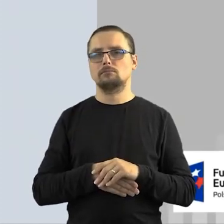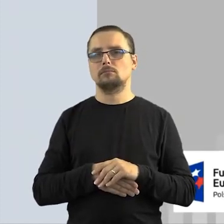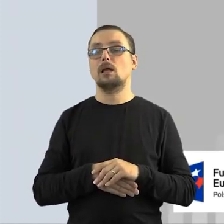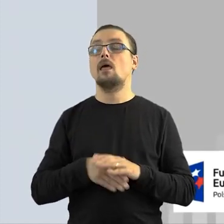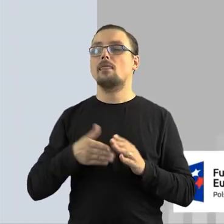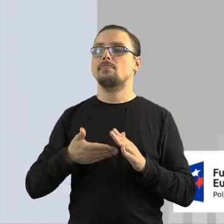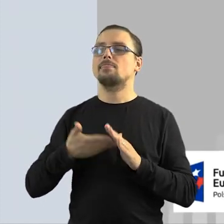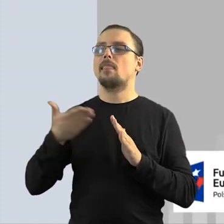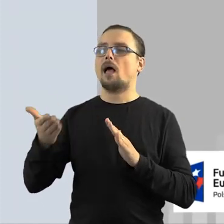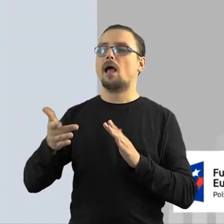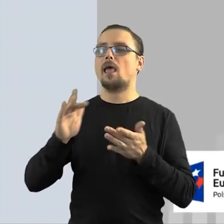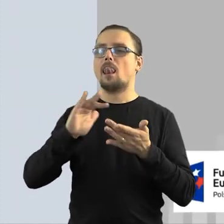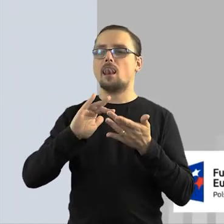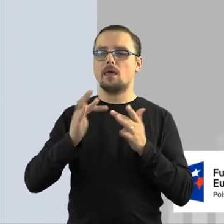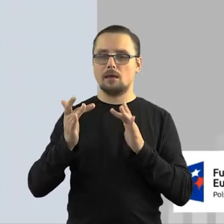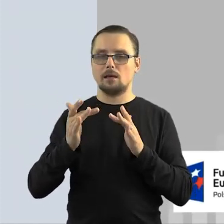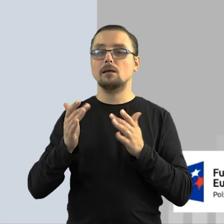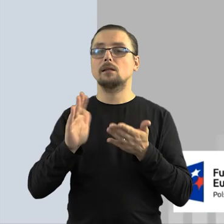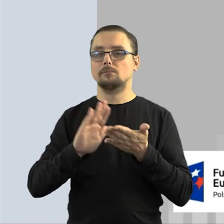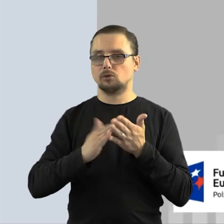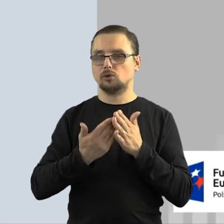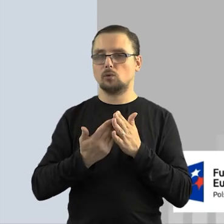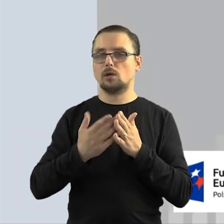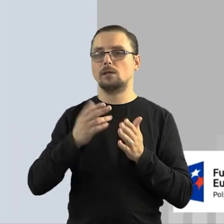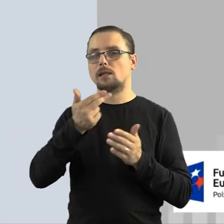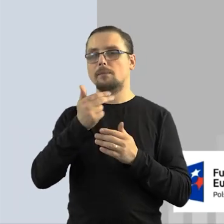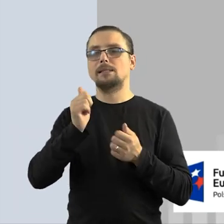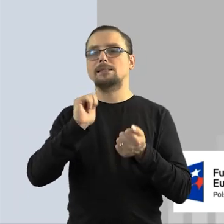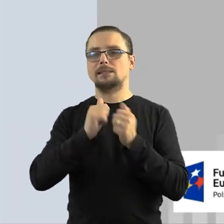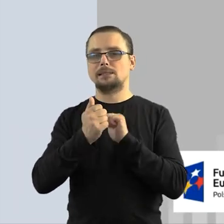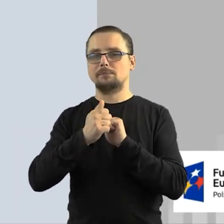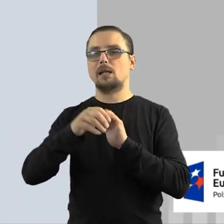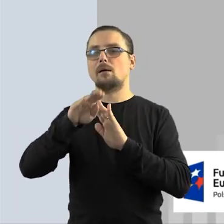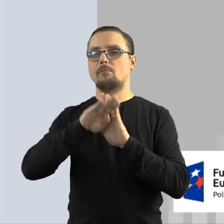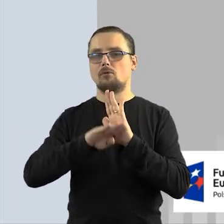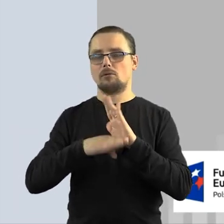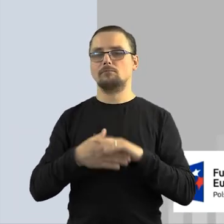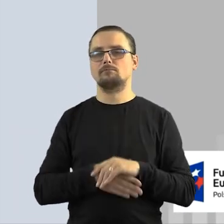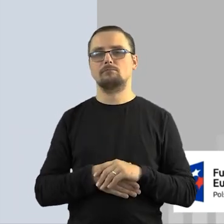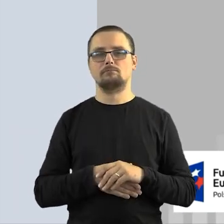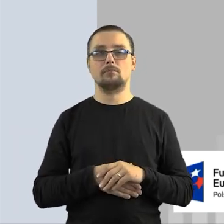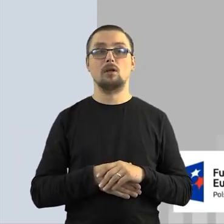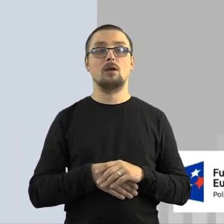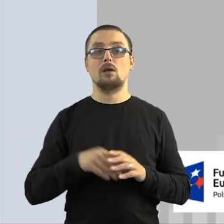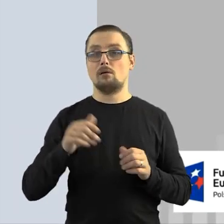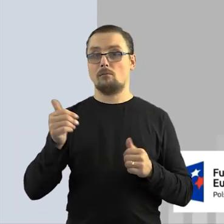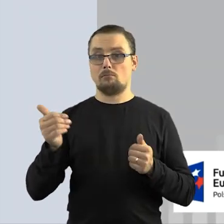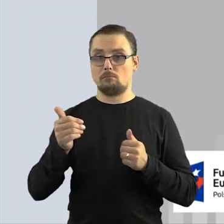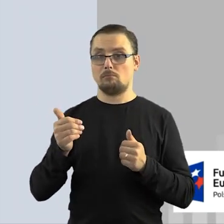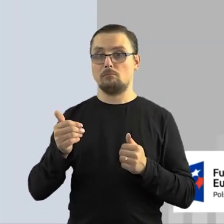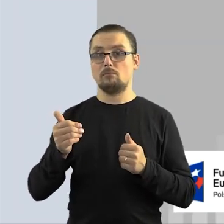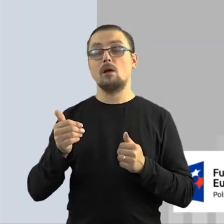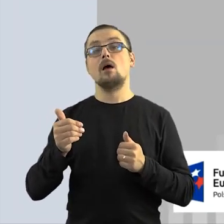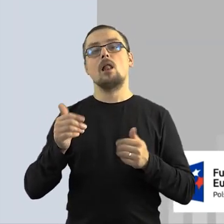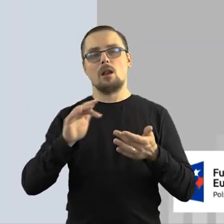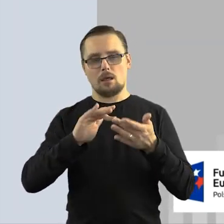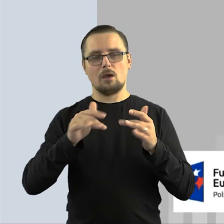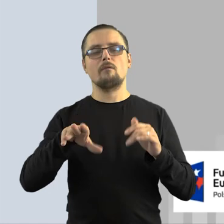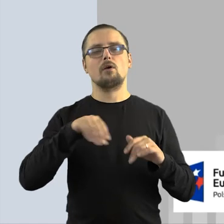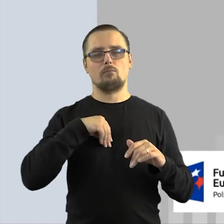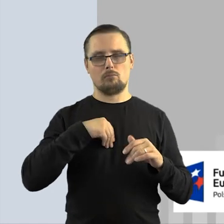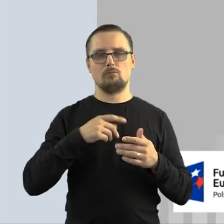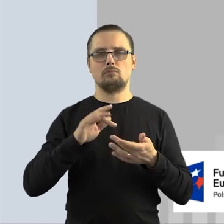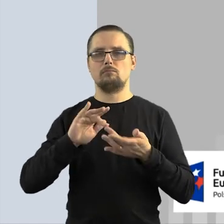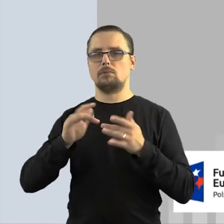webinaru dotyczącej najnowszej zmiany, to czy ktoś się do mnie przyczepi? Tak jak już mówiłam, linkowanie jest jak